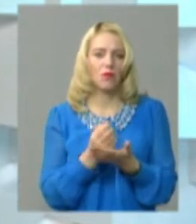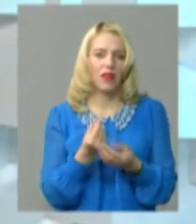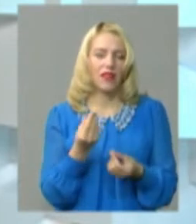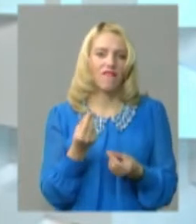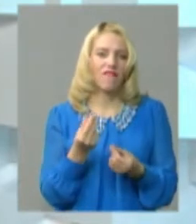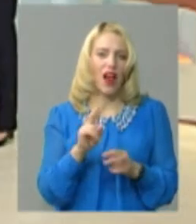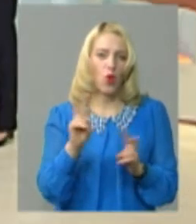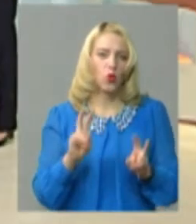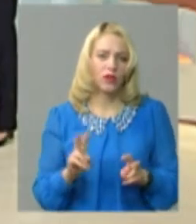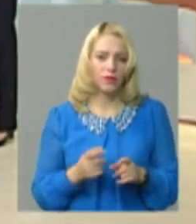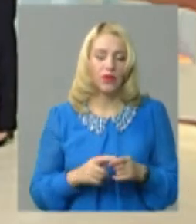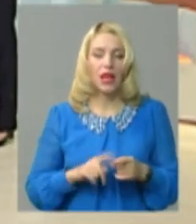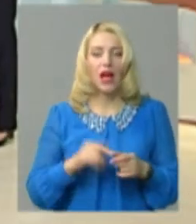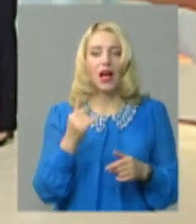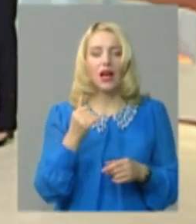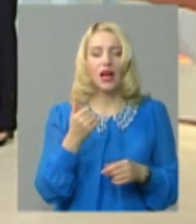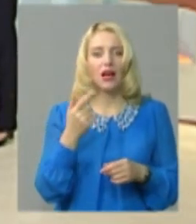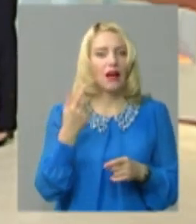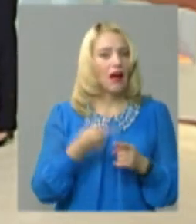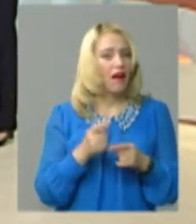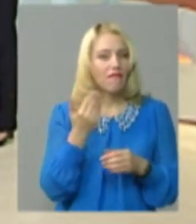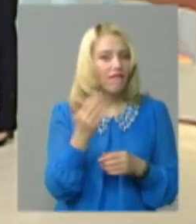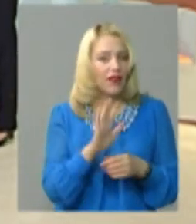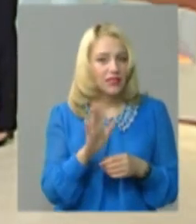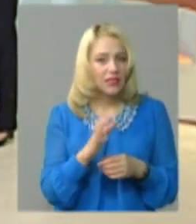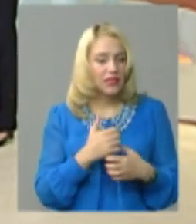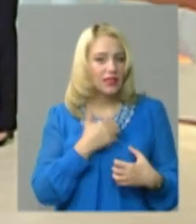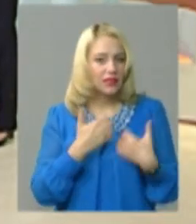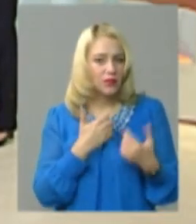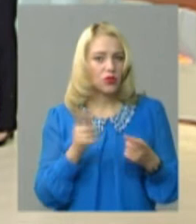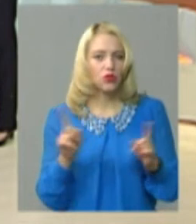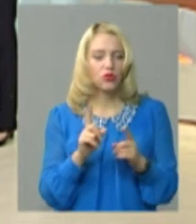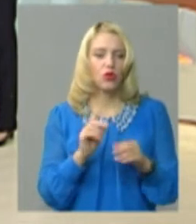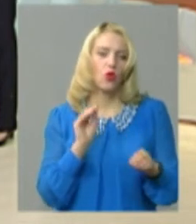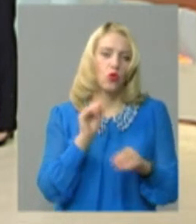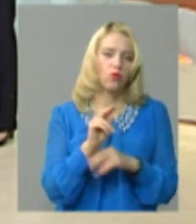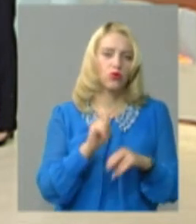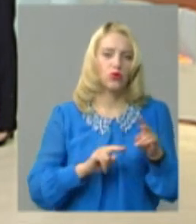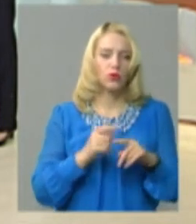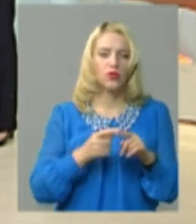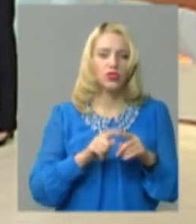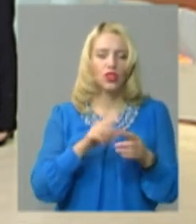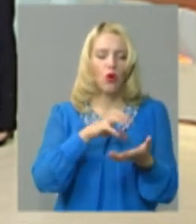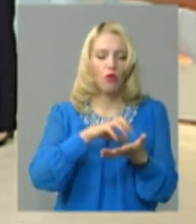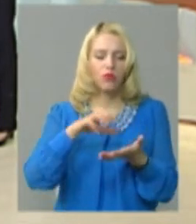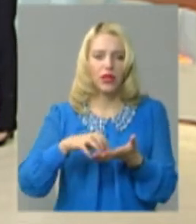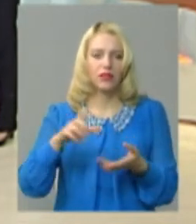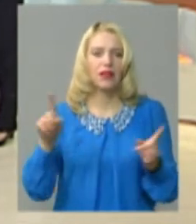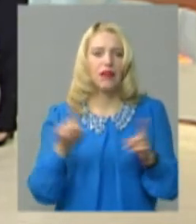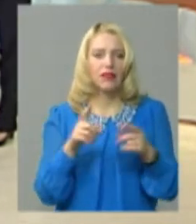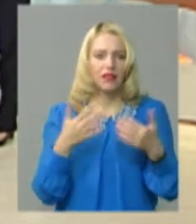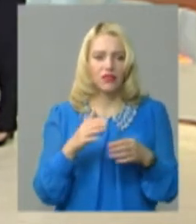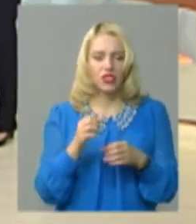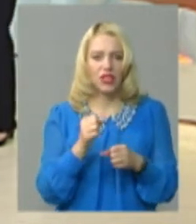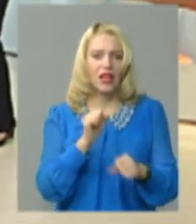валюти. А у той момент, про який, згадав Степан, вас насторожив, що добудовувати пропонуються ті об'єкти, які законсервовані вже понад 30